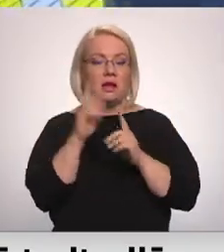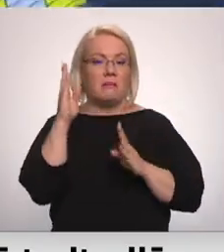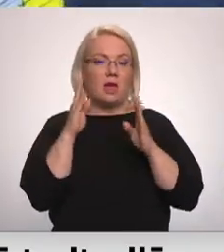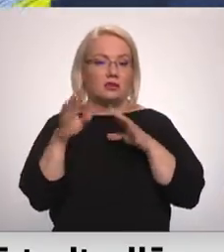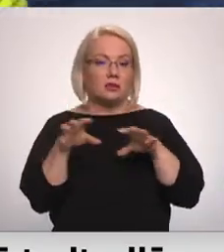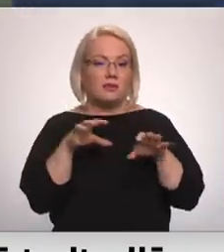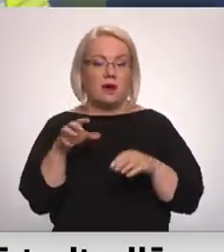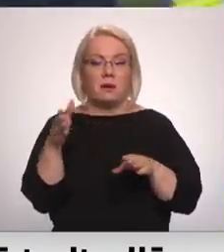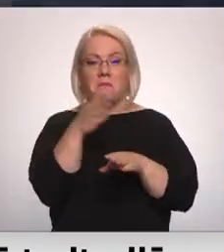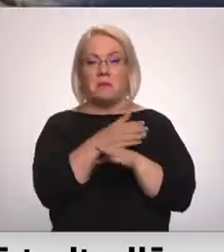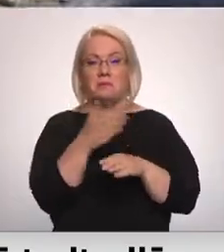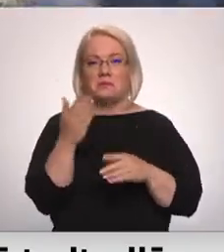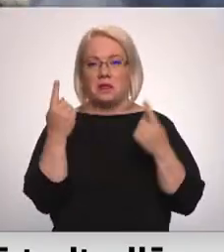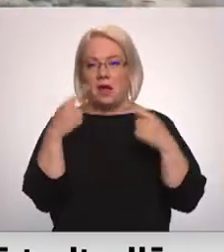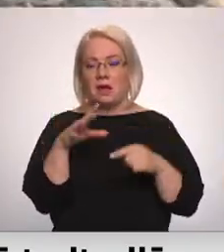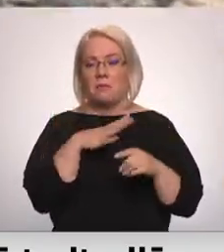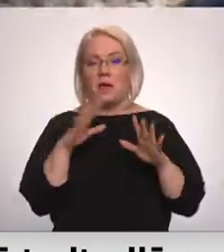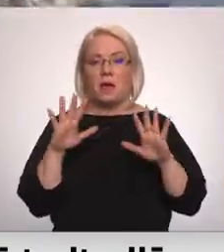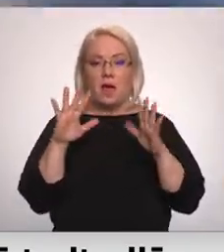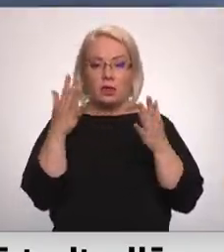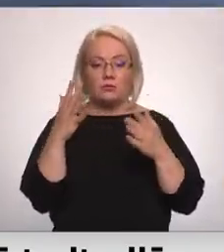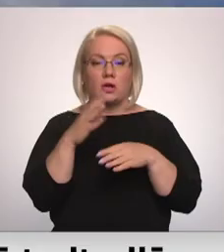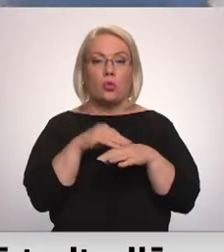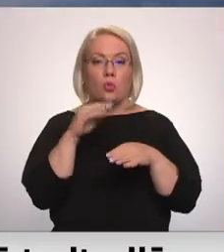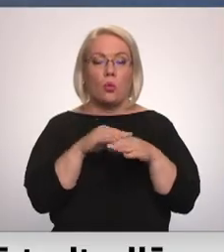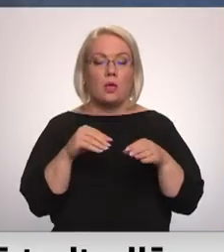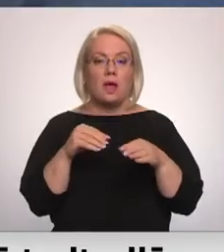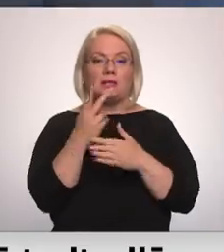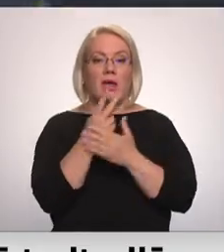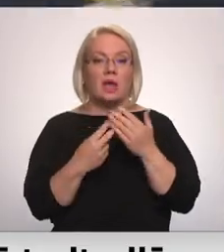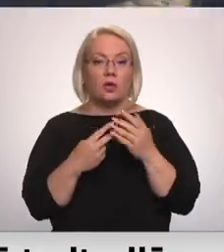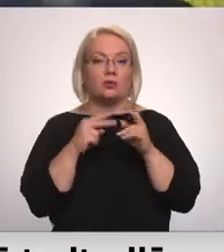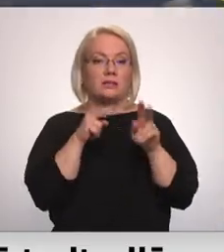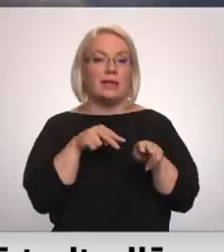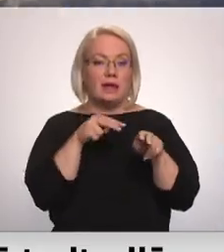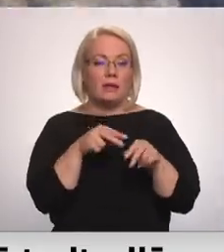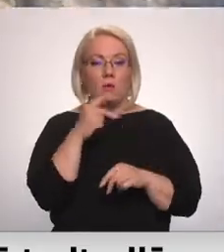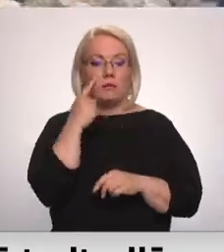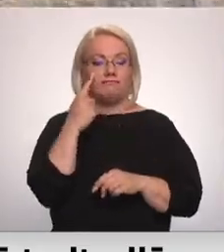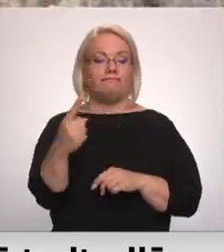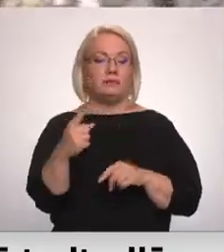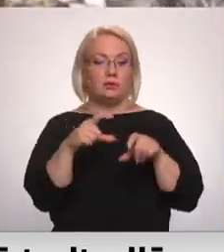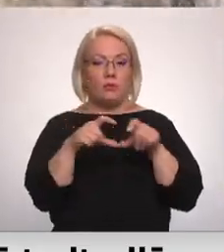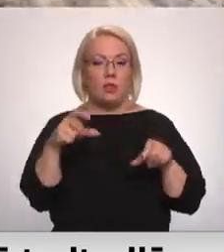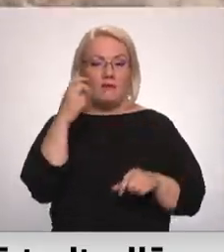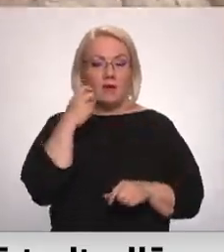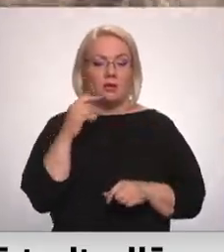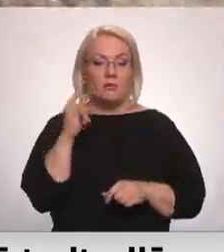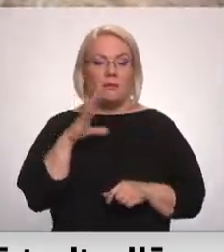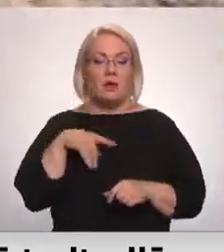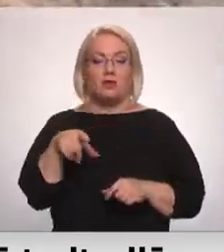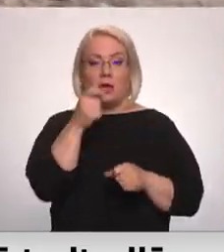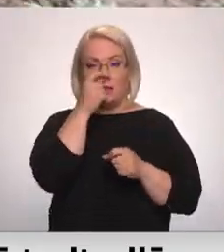Pirms pavisam nejoga laika jau bijis gadījums, kad dūņās iekart uz stirna, ko pavanīs kāds skolas vecuma bērns. Pēc šī